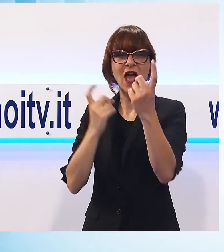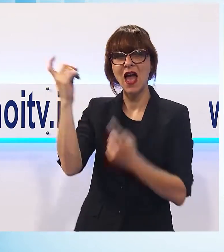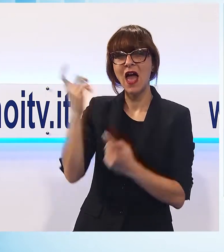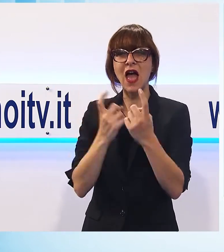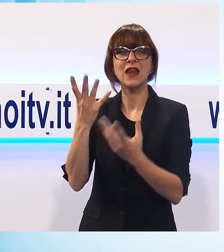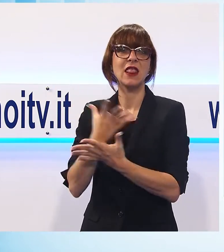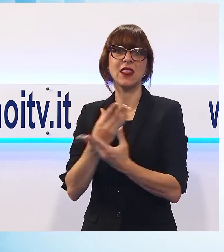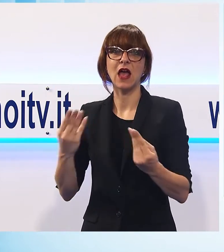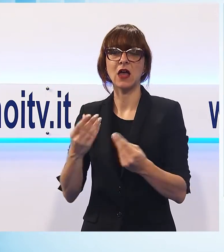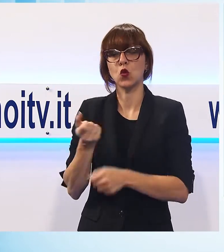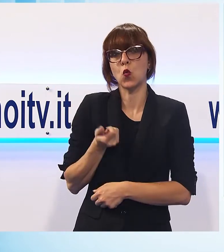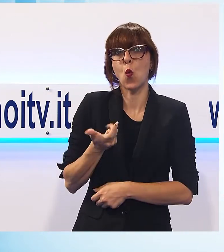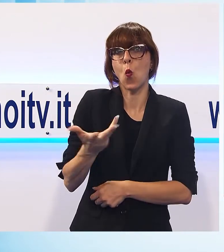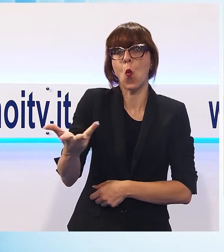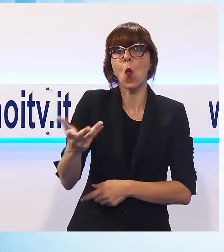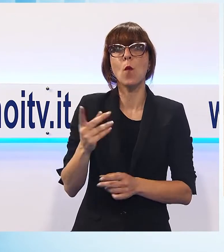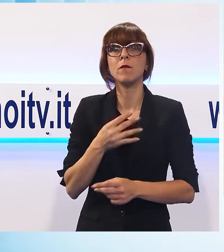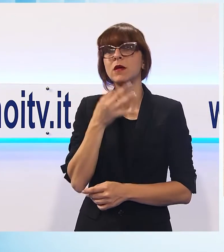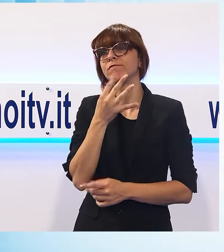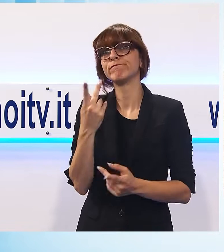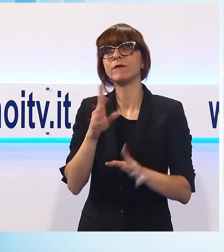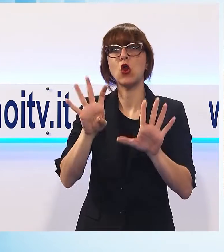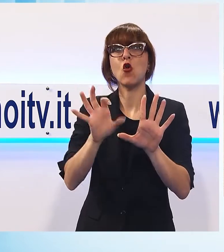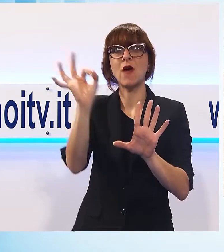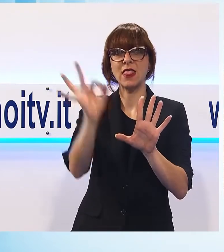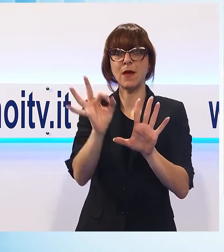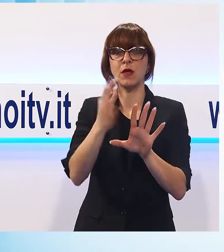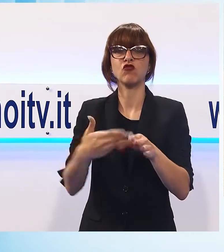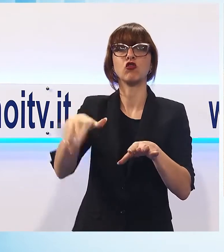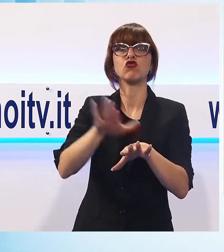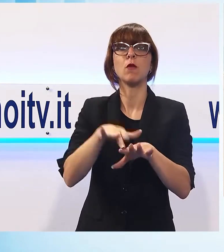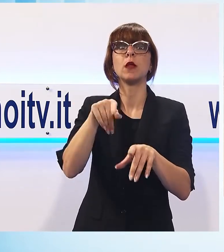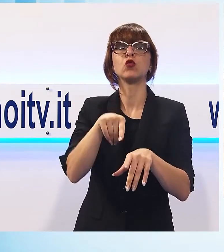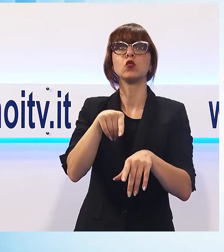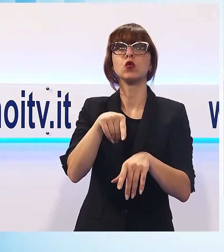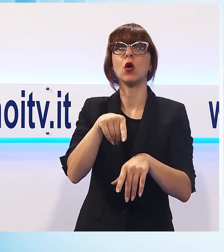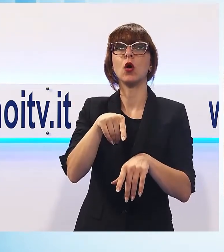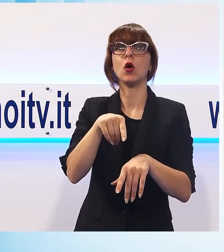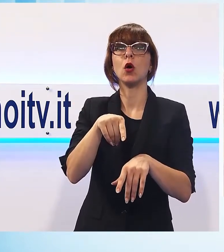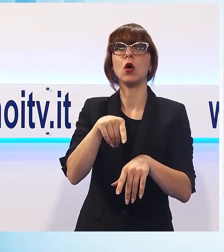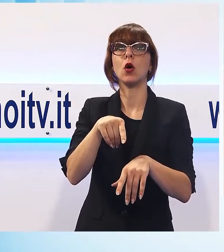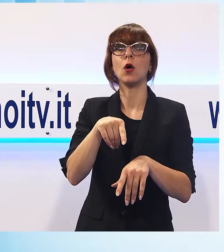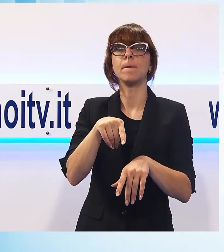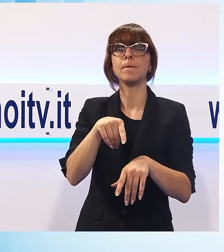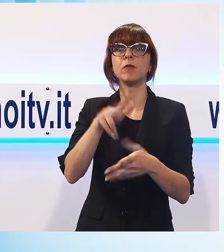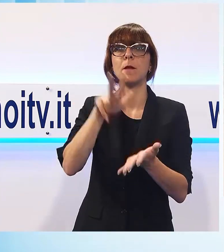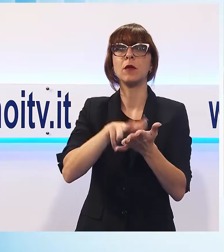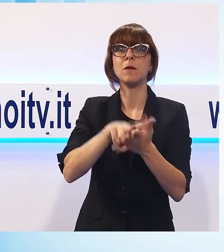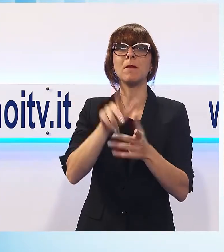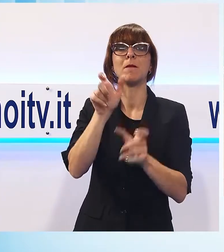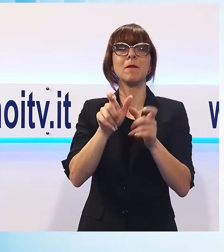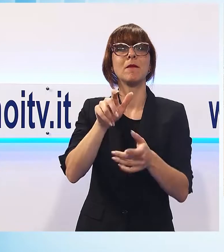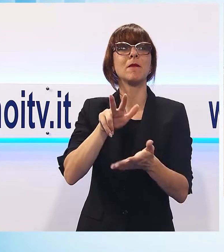In termini di numeri abbiamo avuto un 90% principalmente il weekend di Giovanotti solo per persone che venivano al